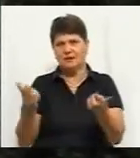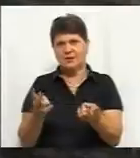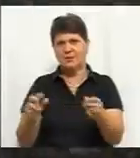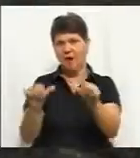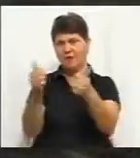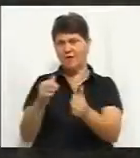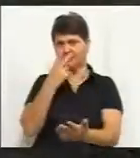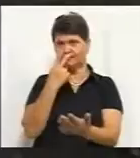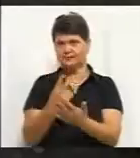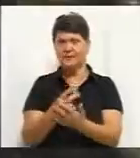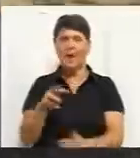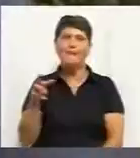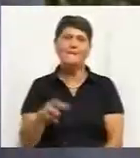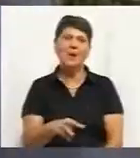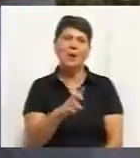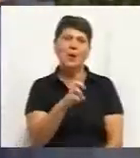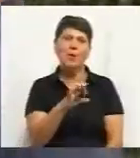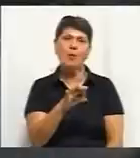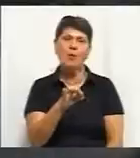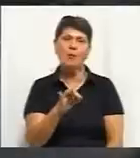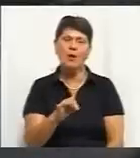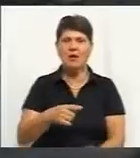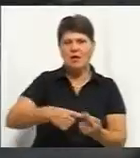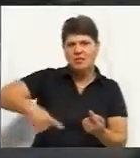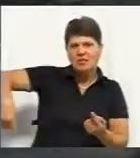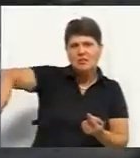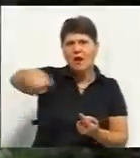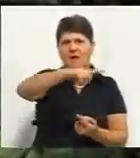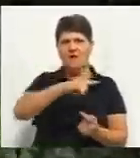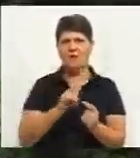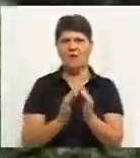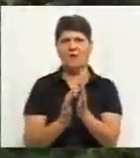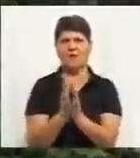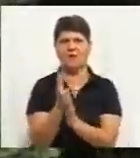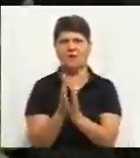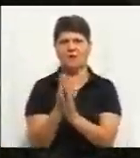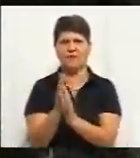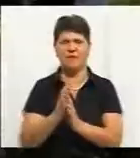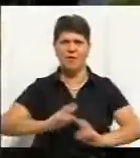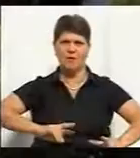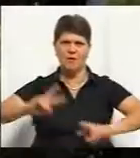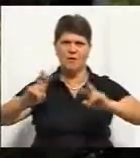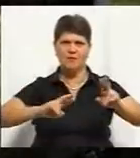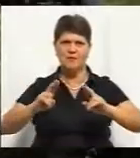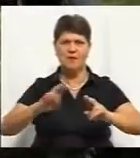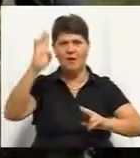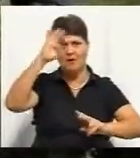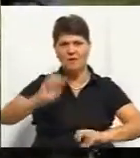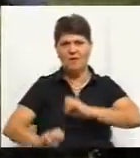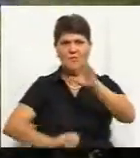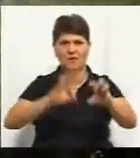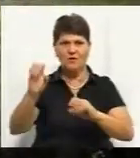форму». Микола Бобик обрізає кущі, які ростуть довкола центрального фонтану. Микола 30 років